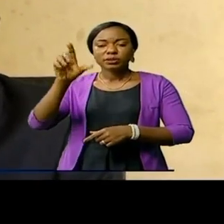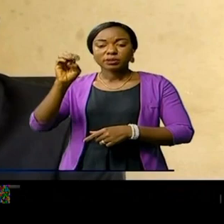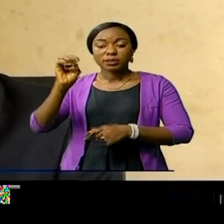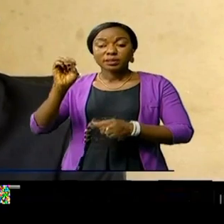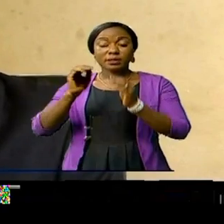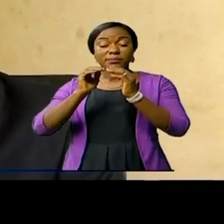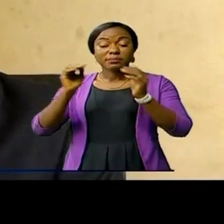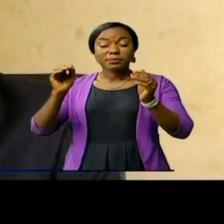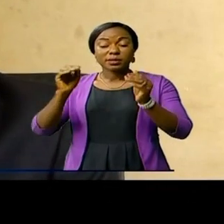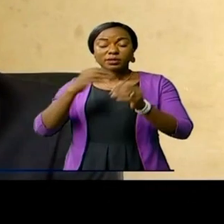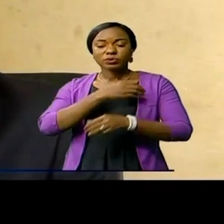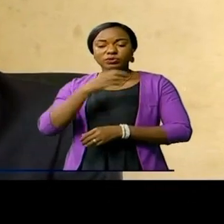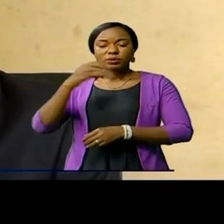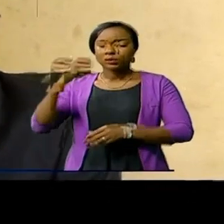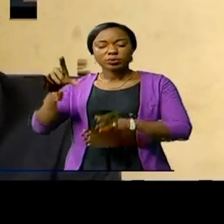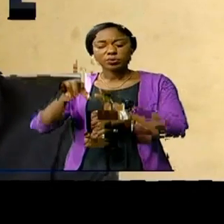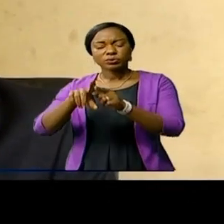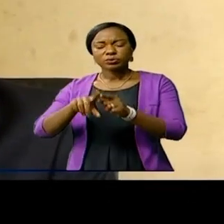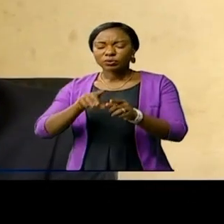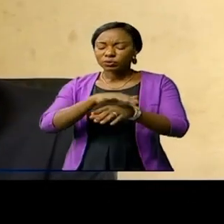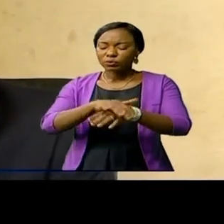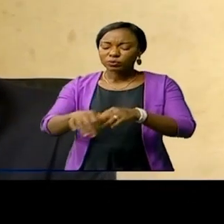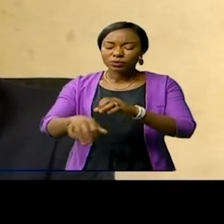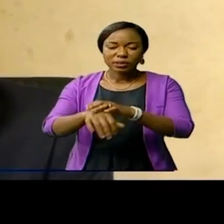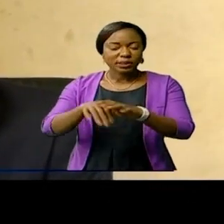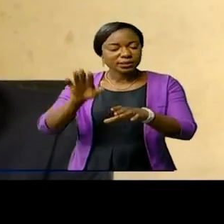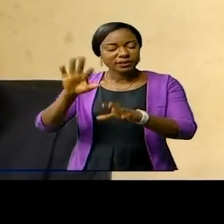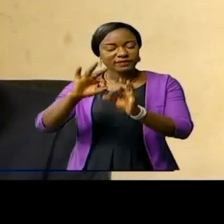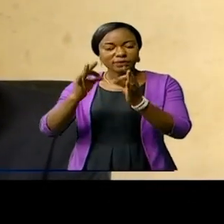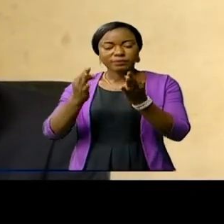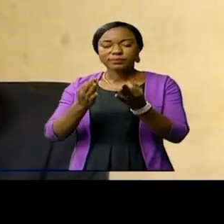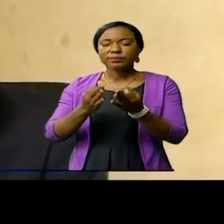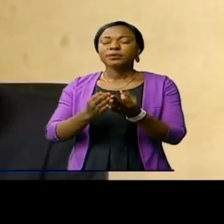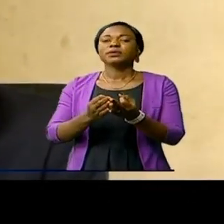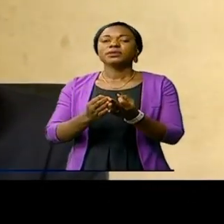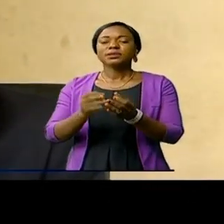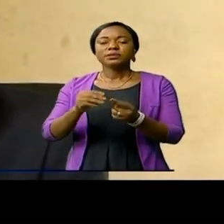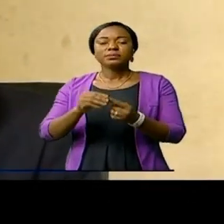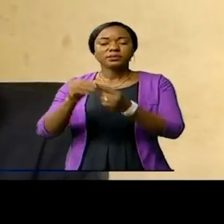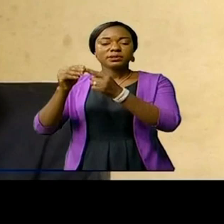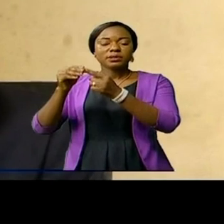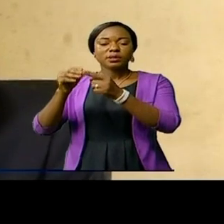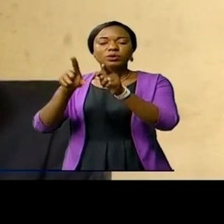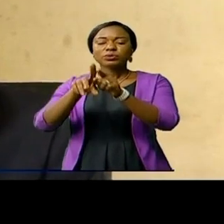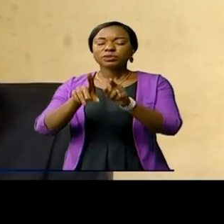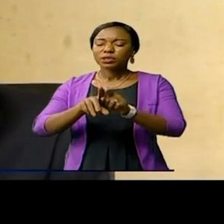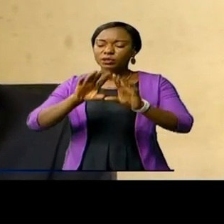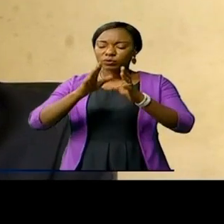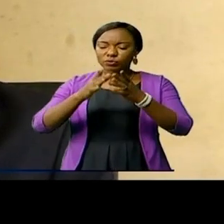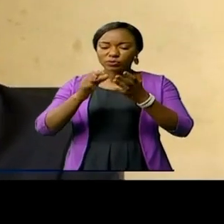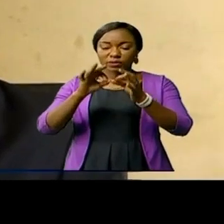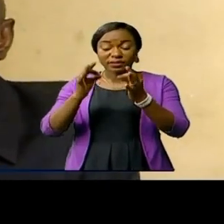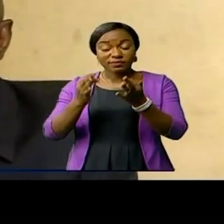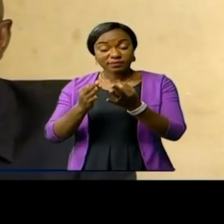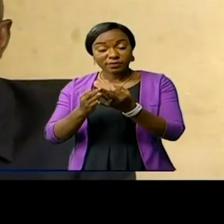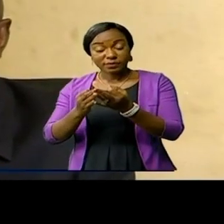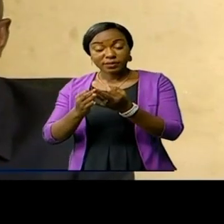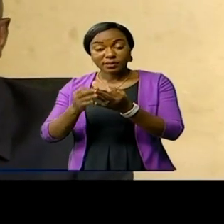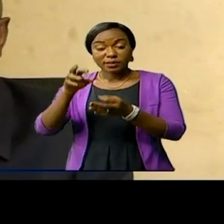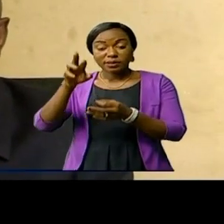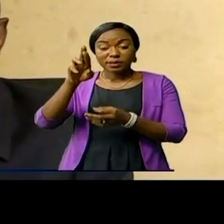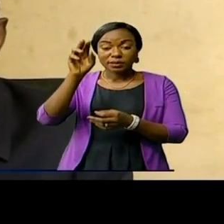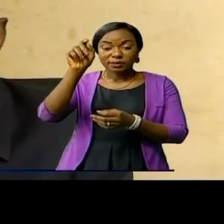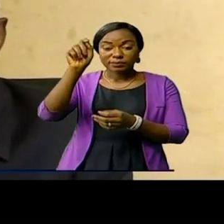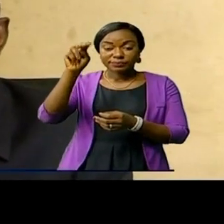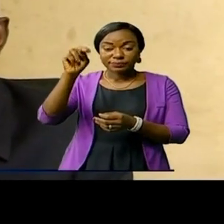son âme et je présente mes condoléances à sa famille biologique et à toute la famille de la RTDC et il a